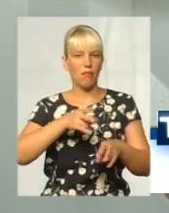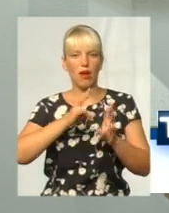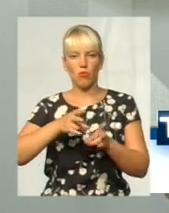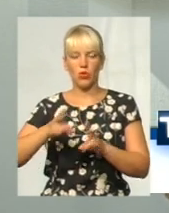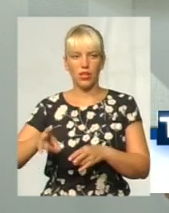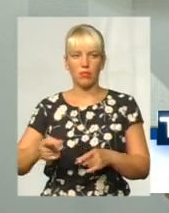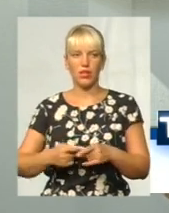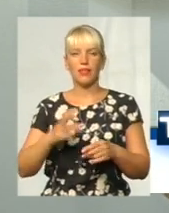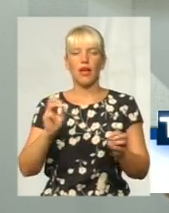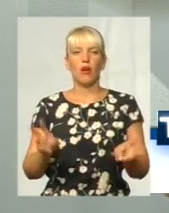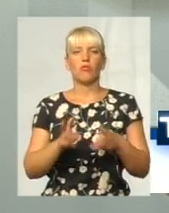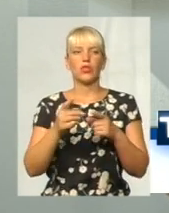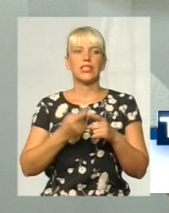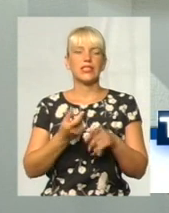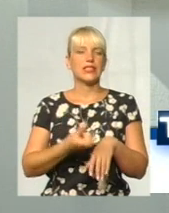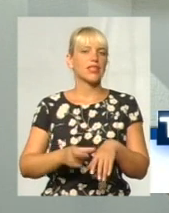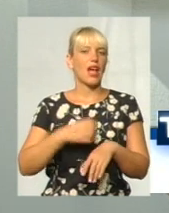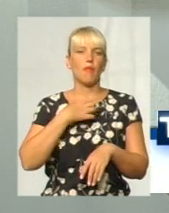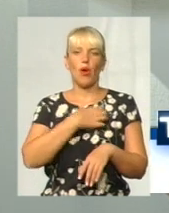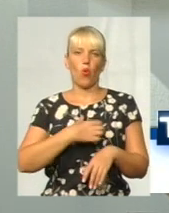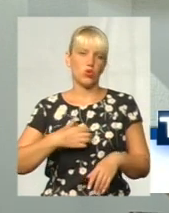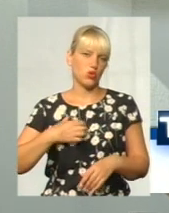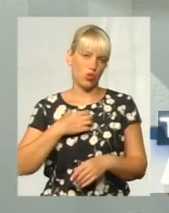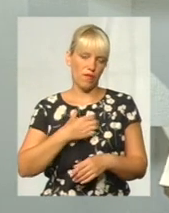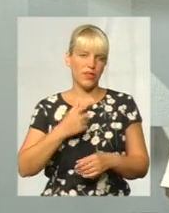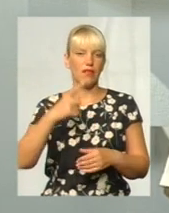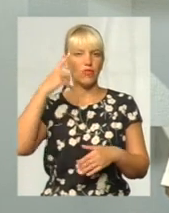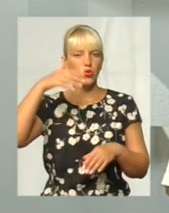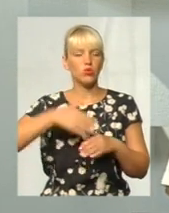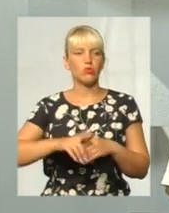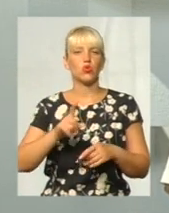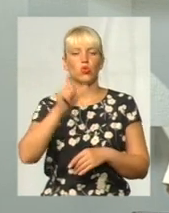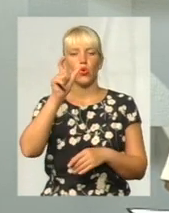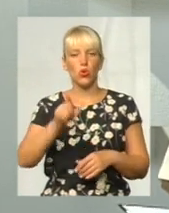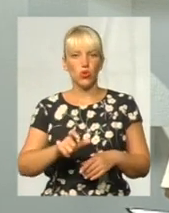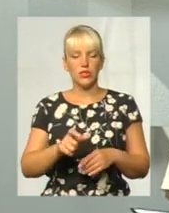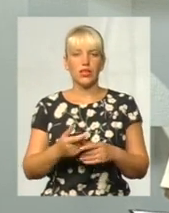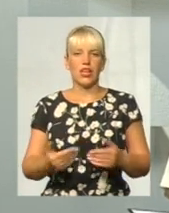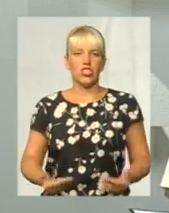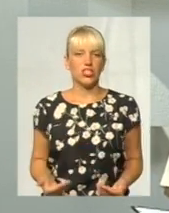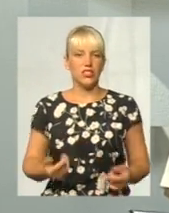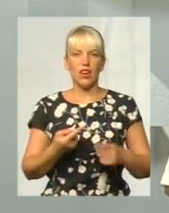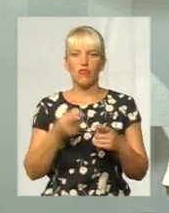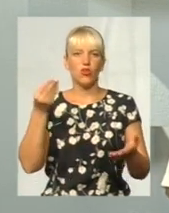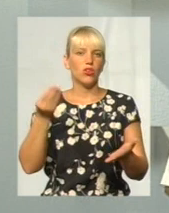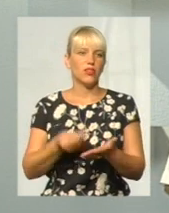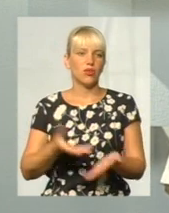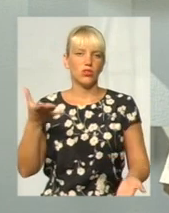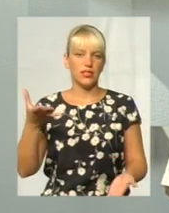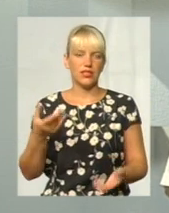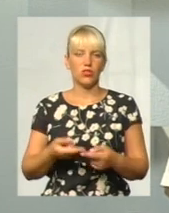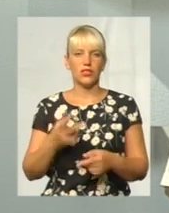безпосередньо на пожежі, це саме основне, тому що, ви самі розумієте, людське життя, воно не оцінюється в збитках.